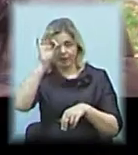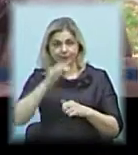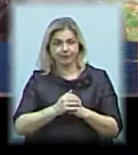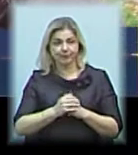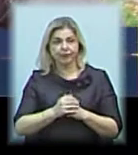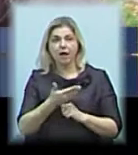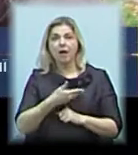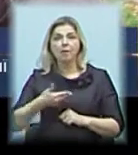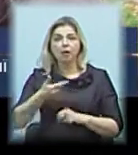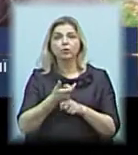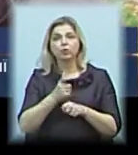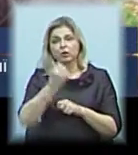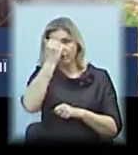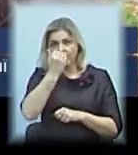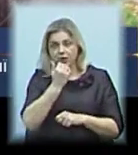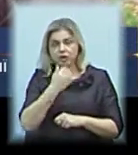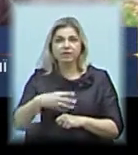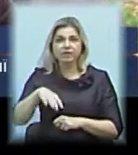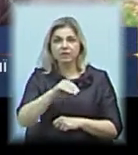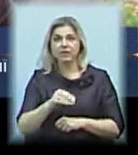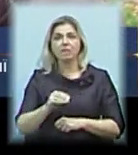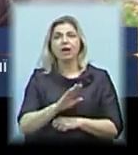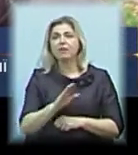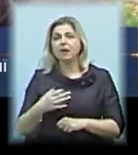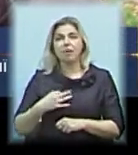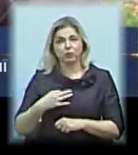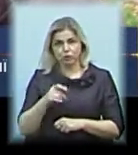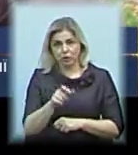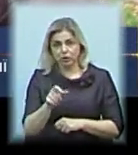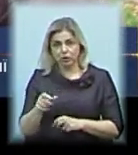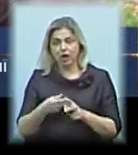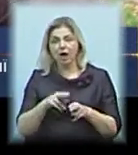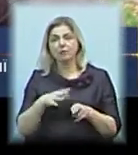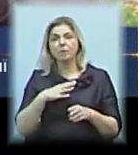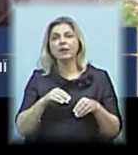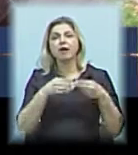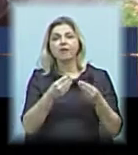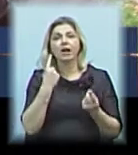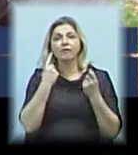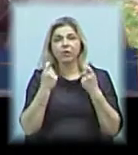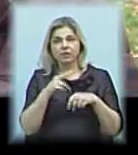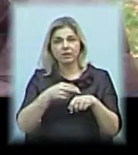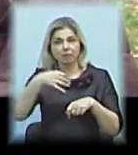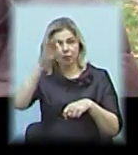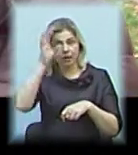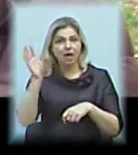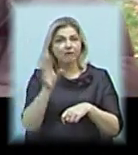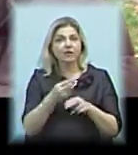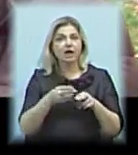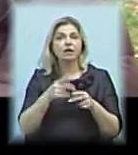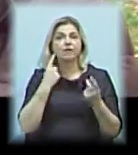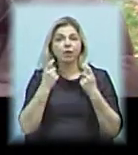дуже вдячні усім небайдужим громадянам, які проявили пильність та надавали інформацію правоохоронцям. Уся інформація була